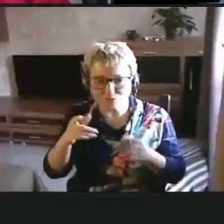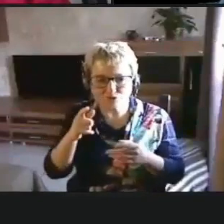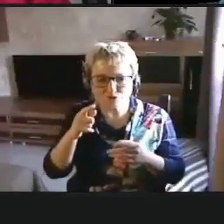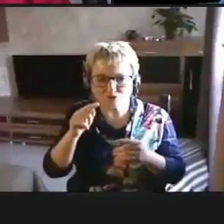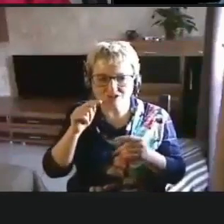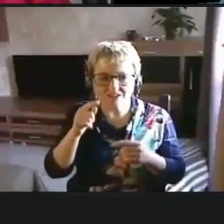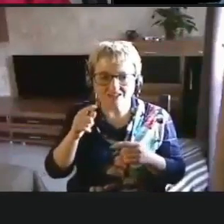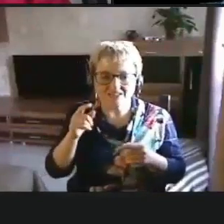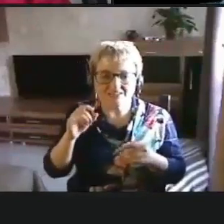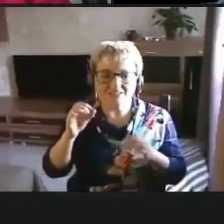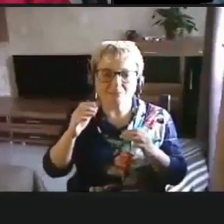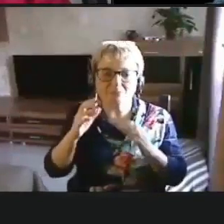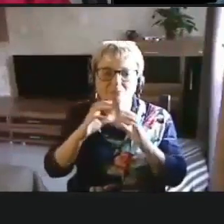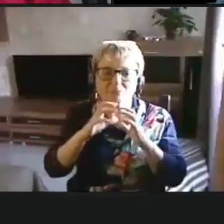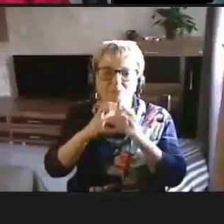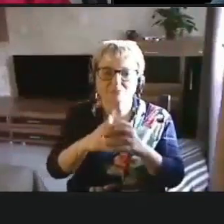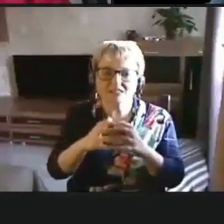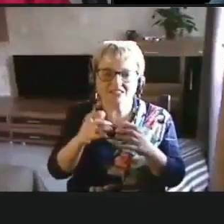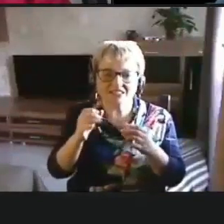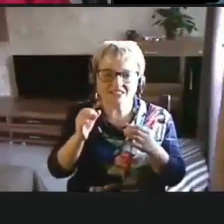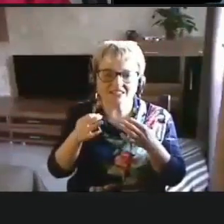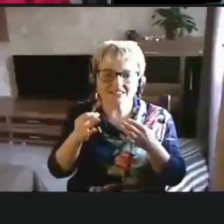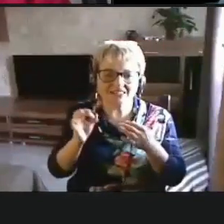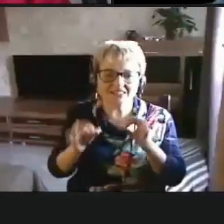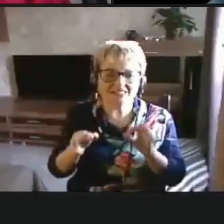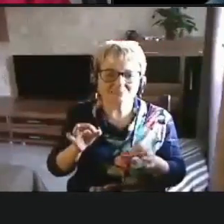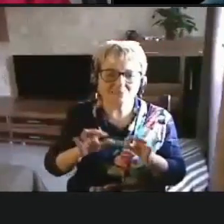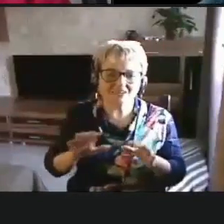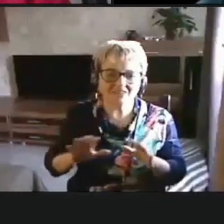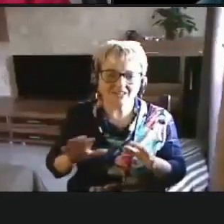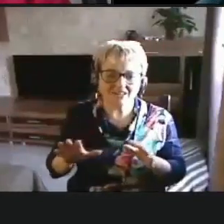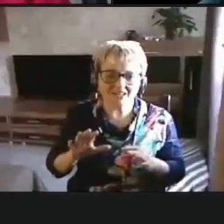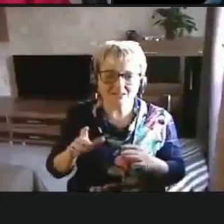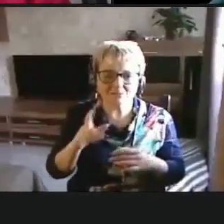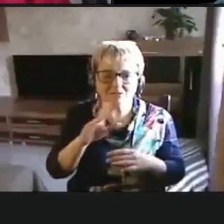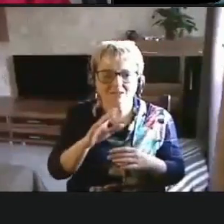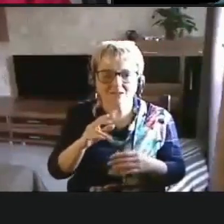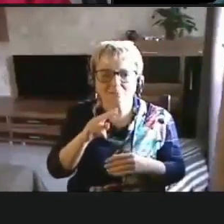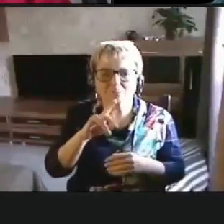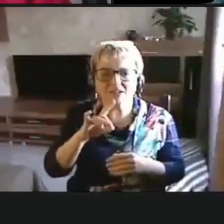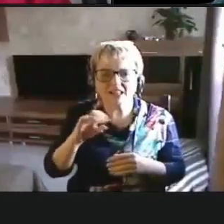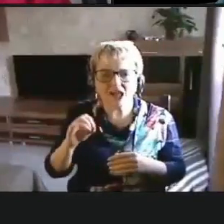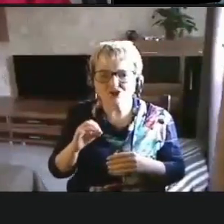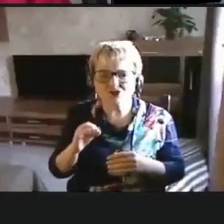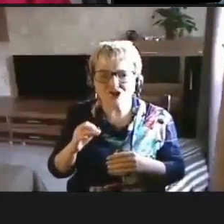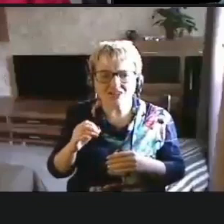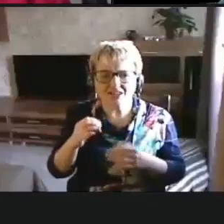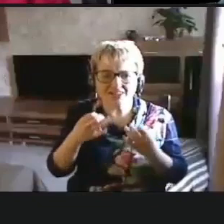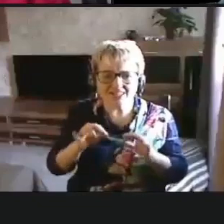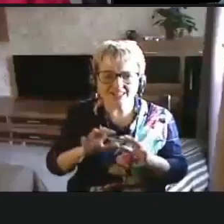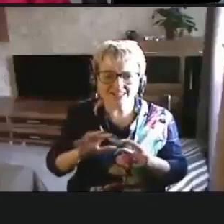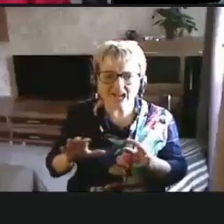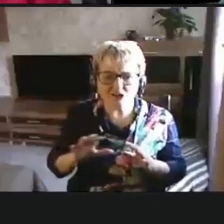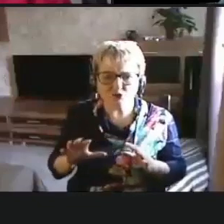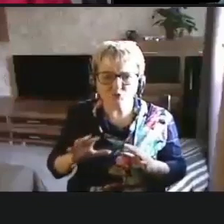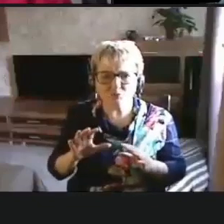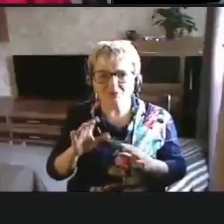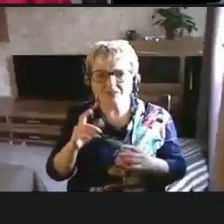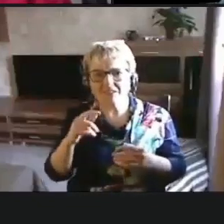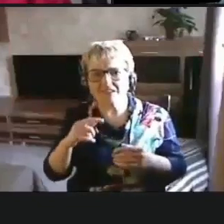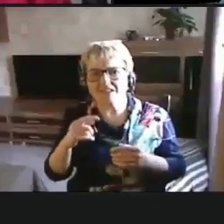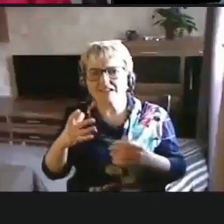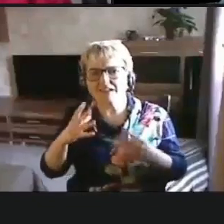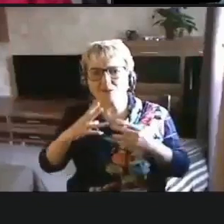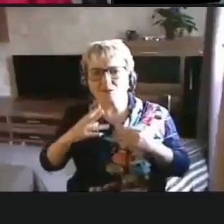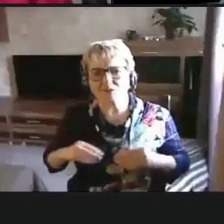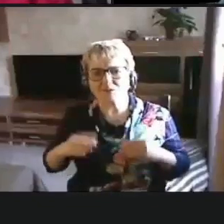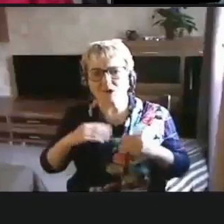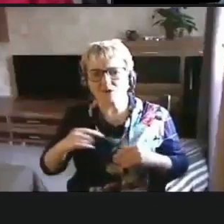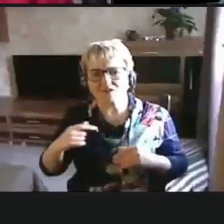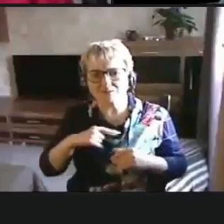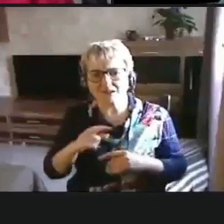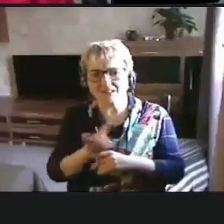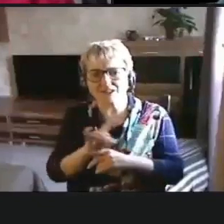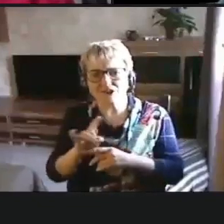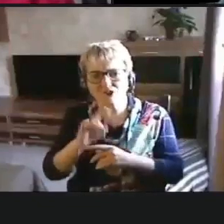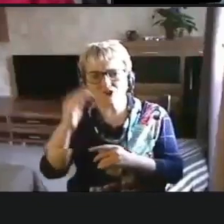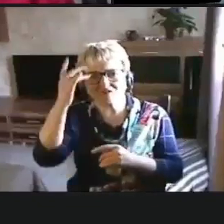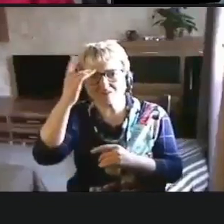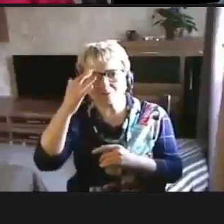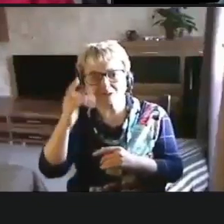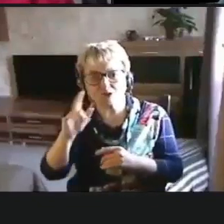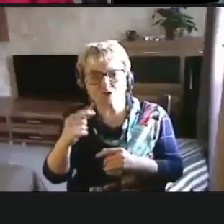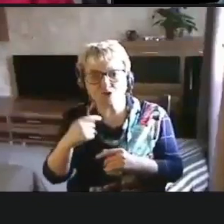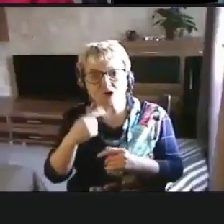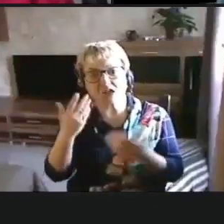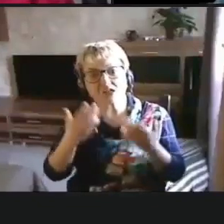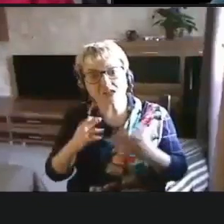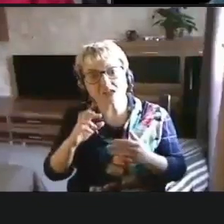приложения те или иные недоступны и тешить себя совершенно ненужной и лживой мыслью о том, что вот